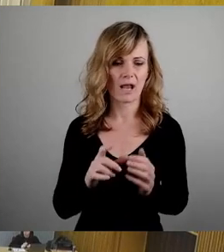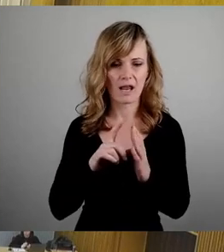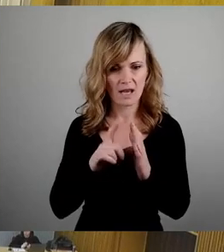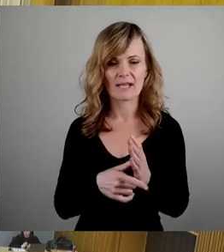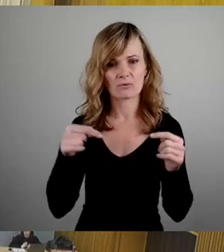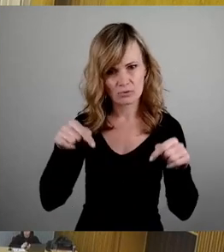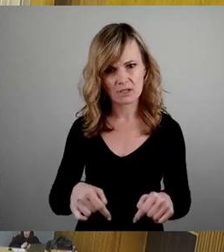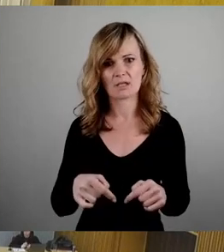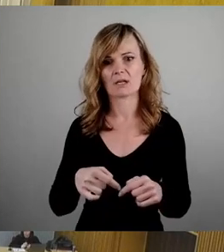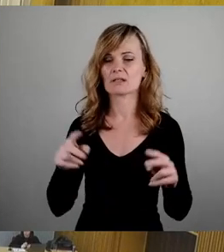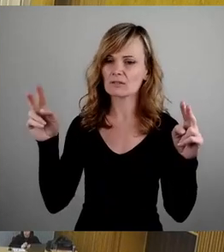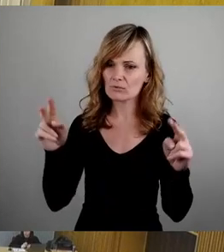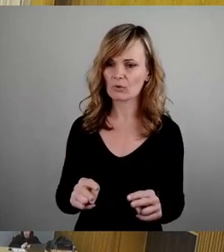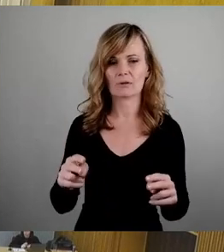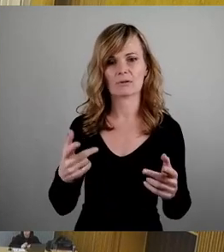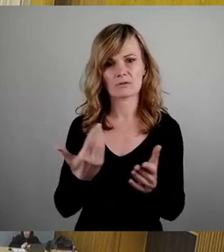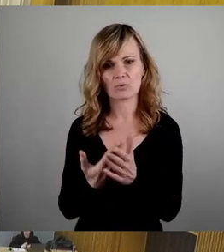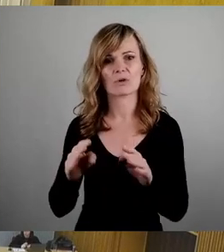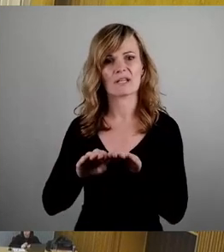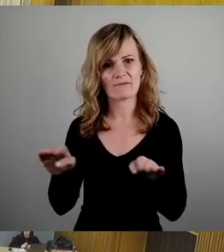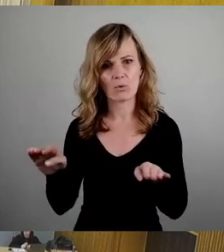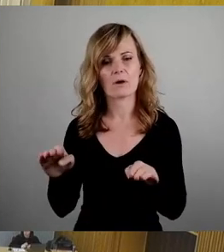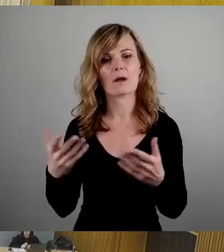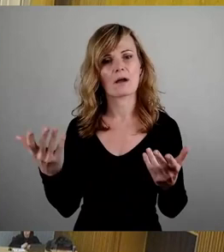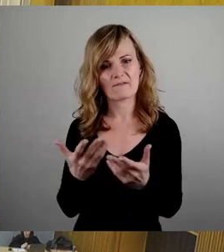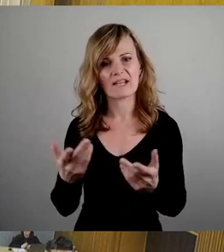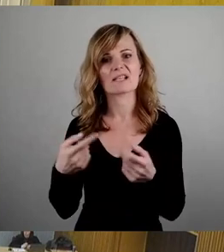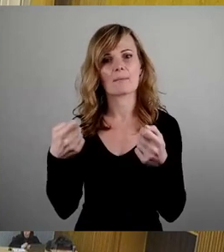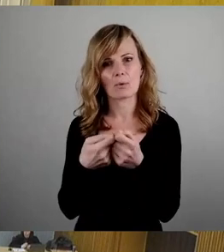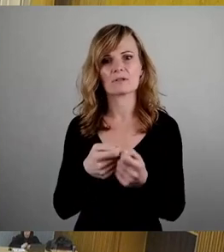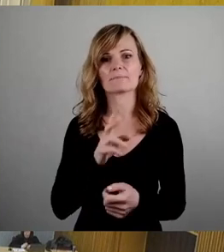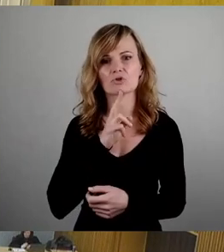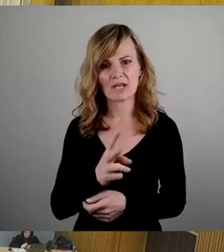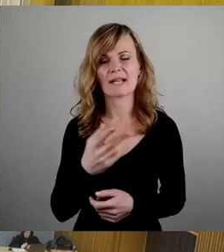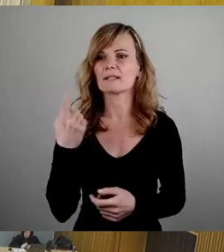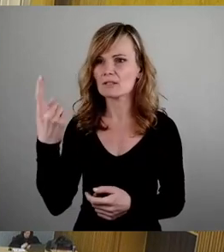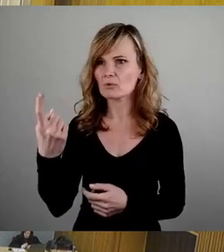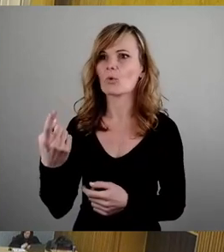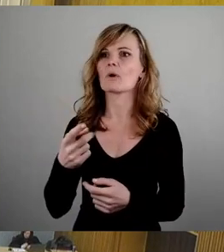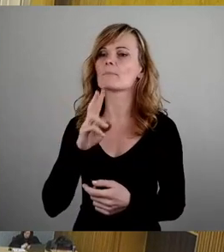zurückgefahren werden, auf das Niveau, was der Bund bestellt, das soll er auch bezahlen.